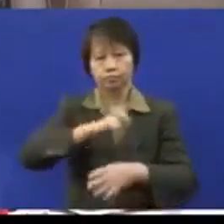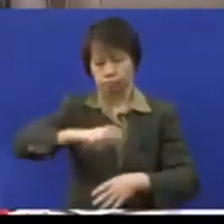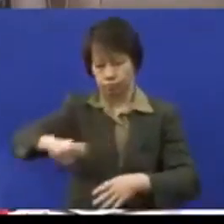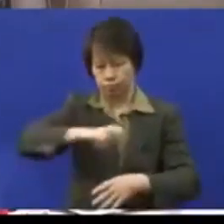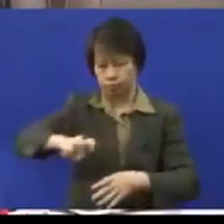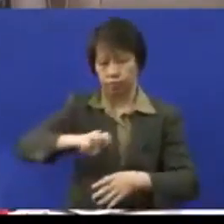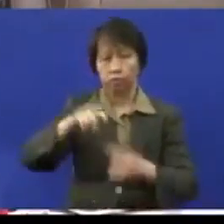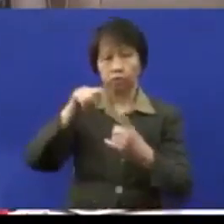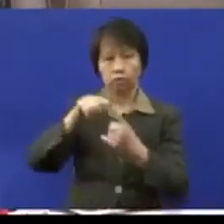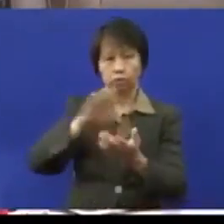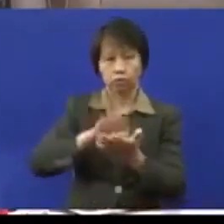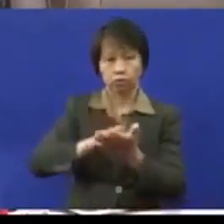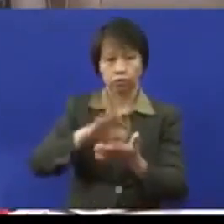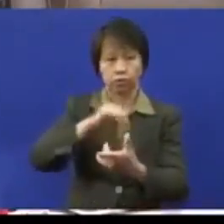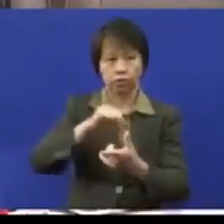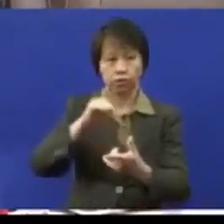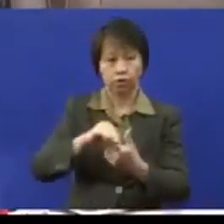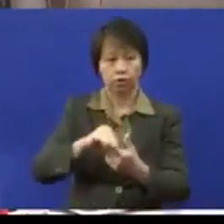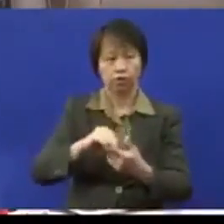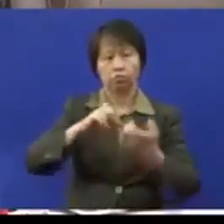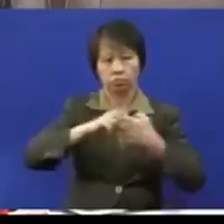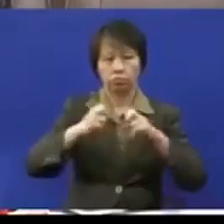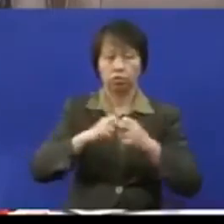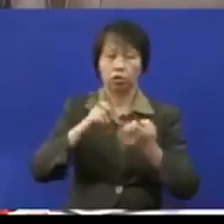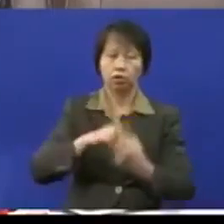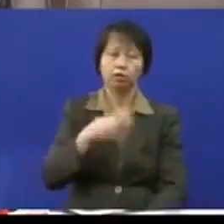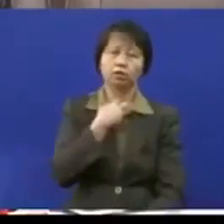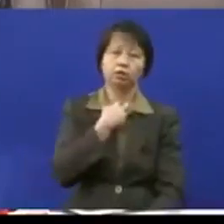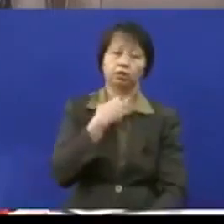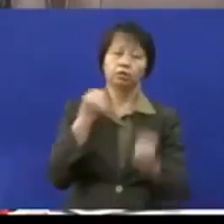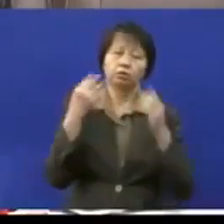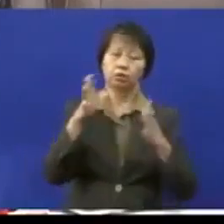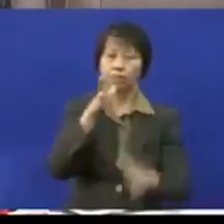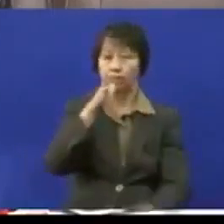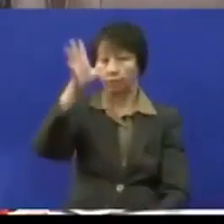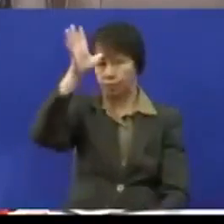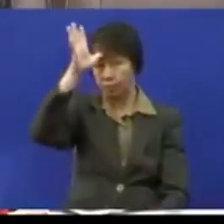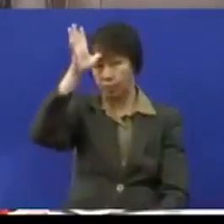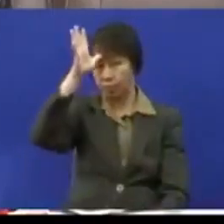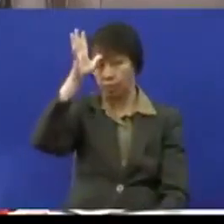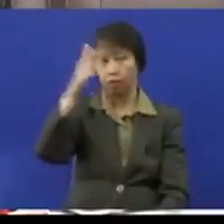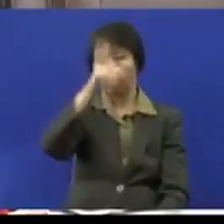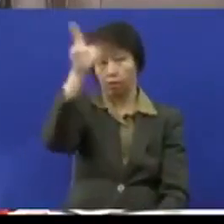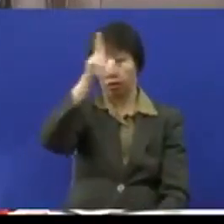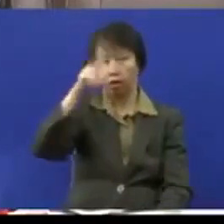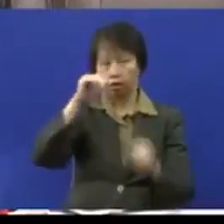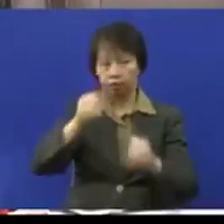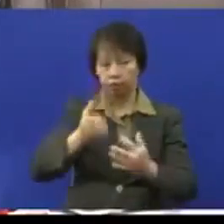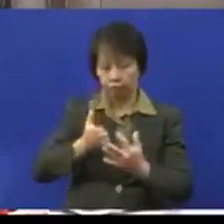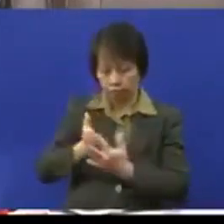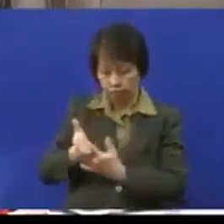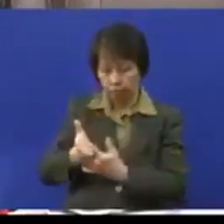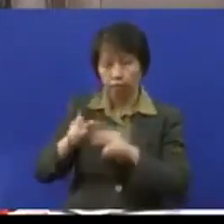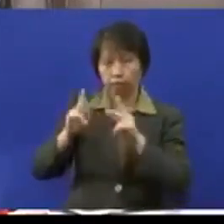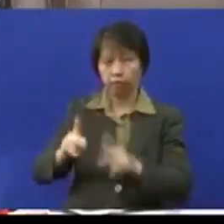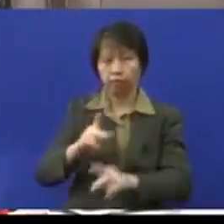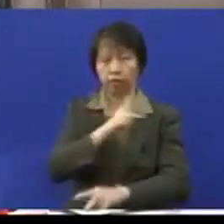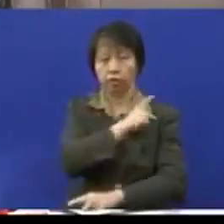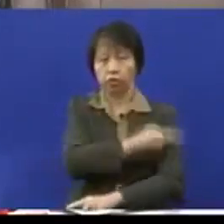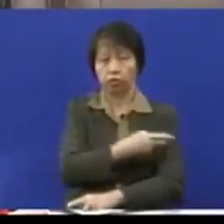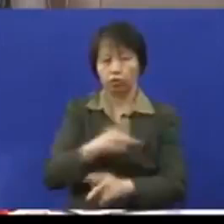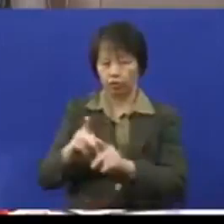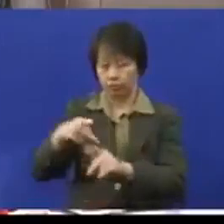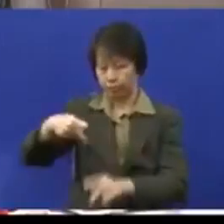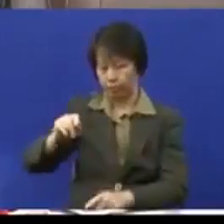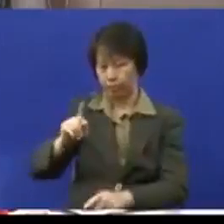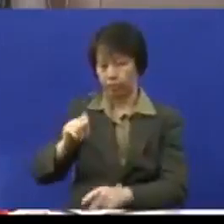ke sekolah ataupun pusat EIP adalah masalah yang dihadapi oleh kebanyakan ibu bapa, kerajaan boleh melalui pihak berkuasa tempatan